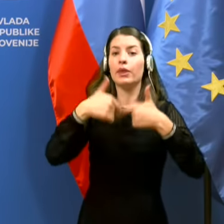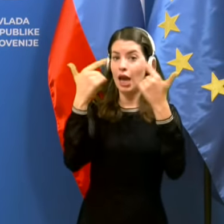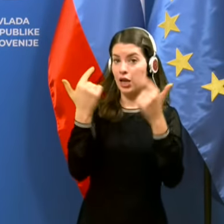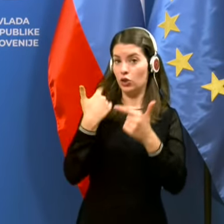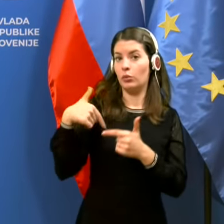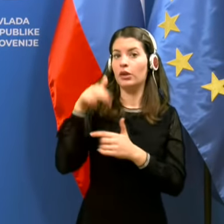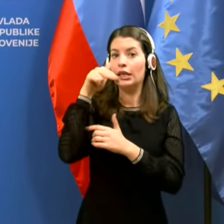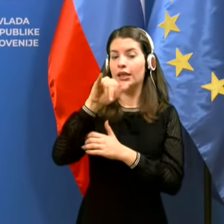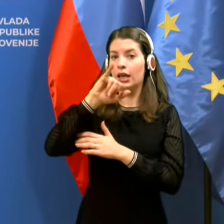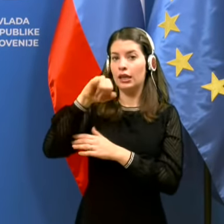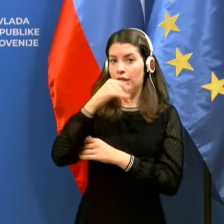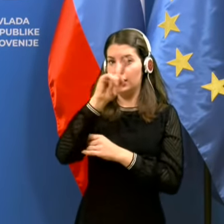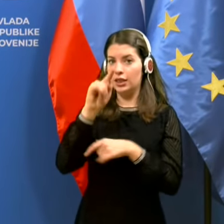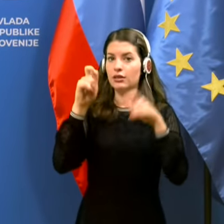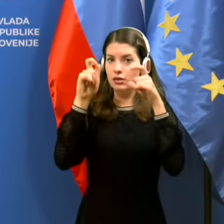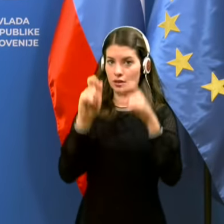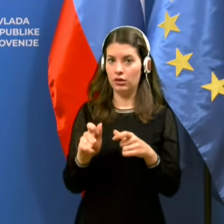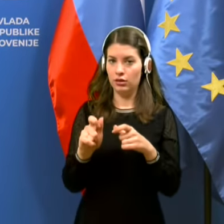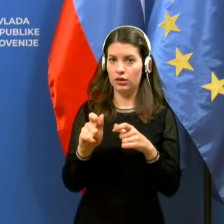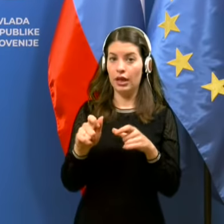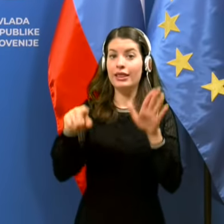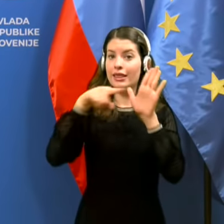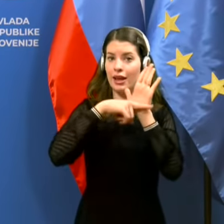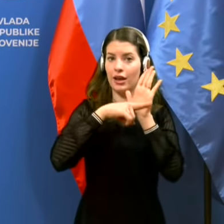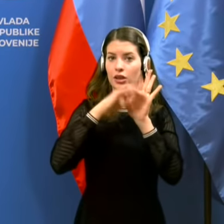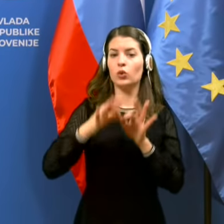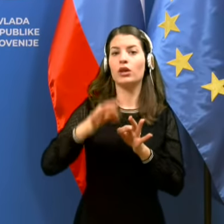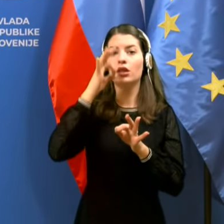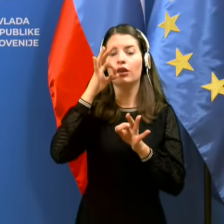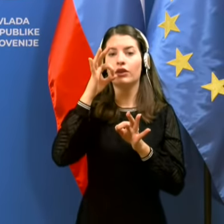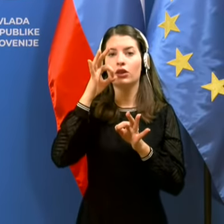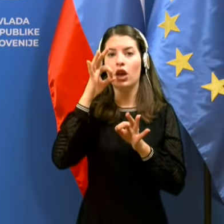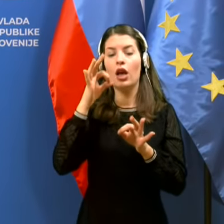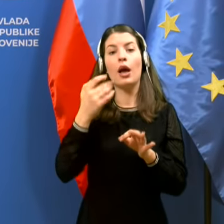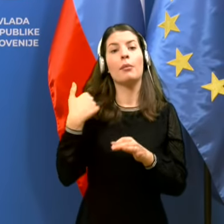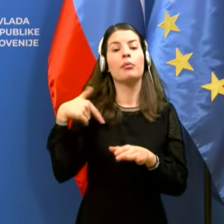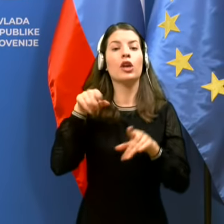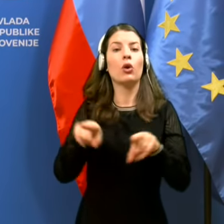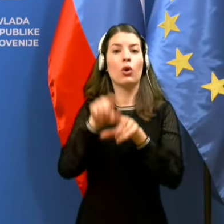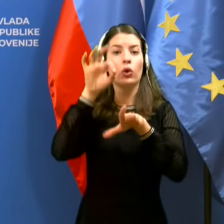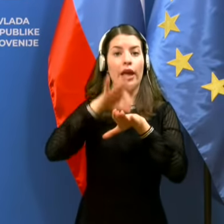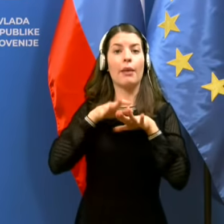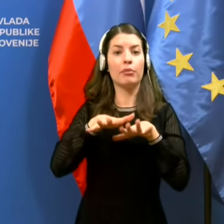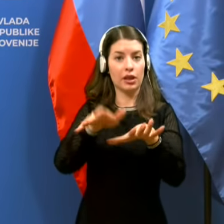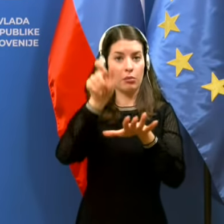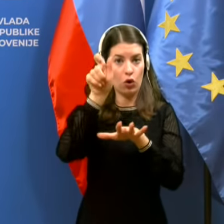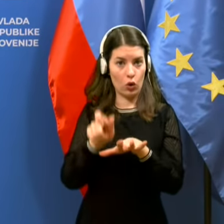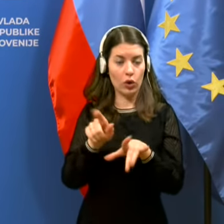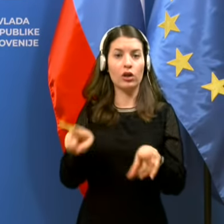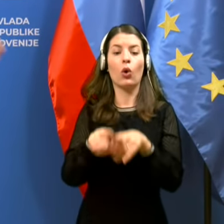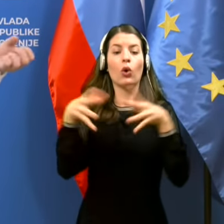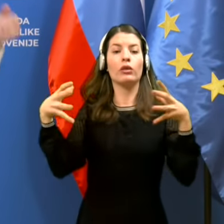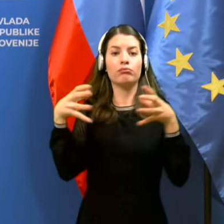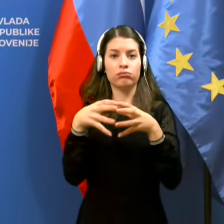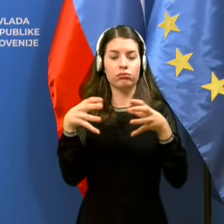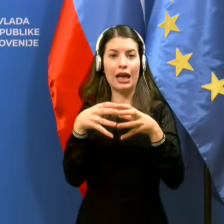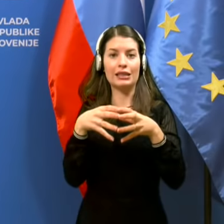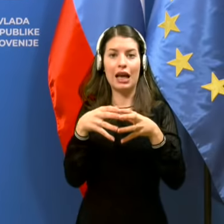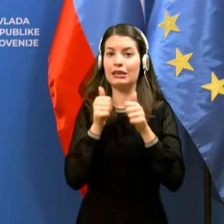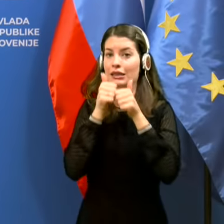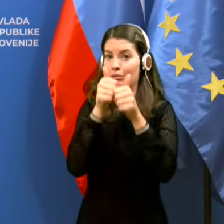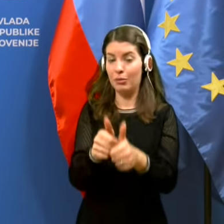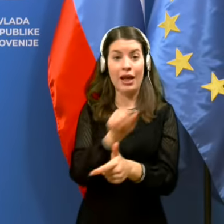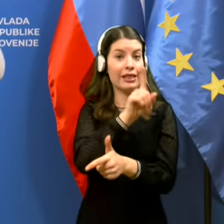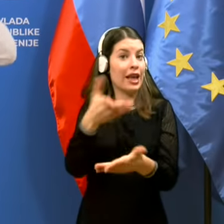kot NJZ en negativni izvid kot CNB, kot epidemiologik in kot baza spremljanja COVID-a ne dobimo